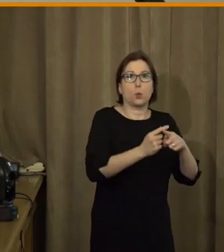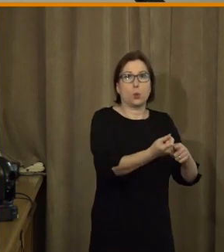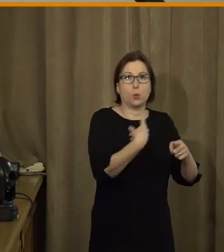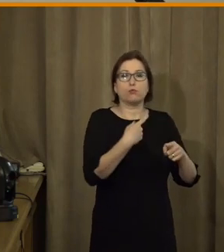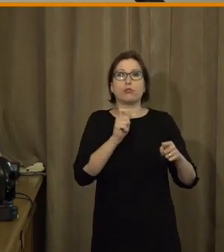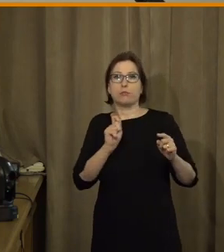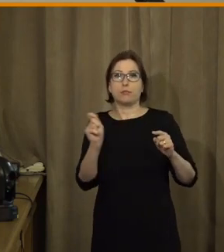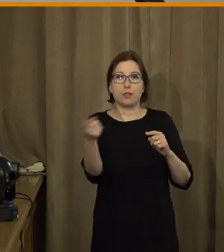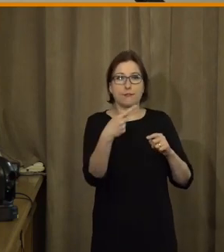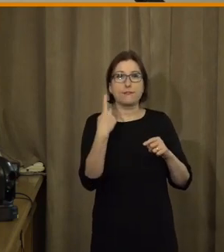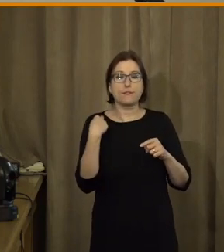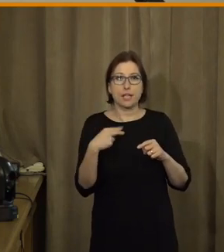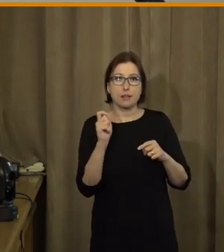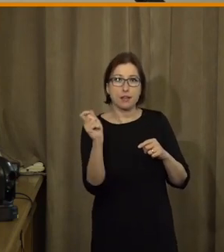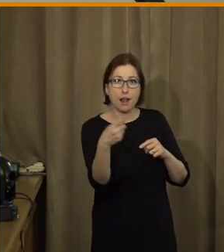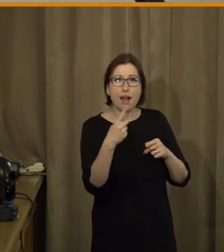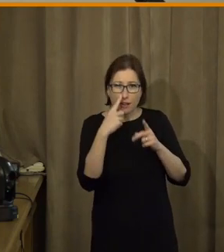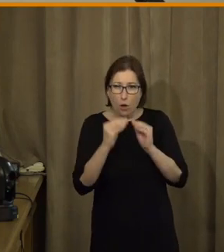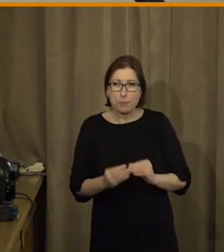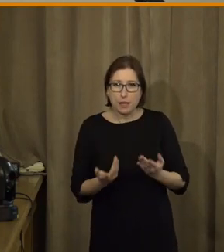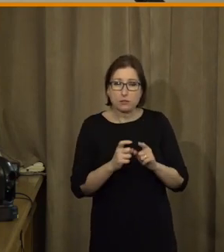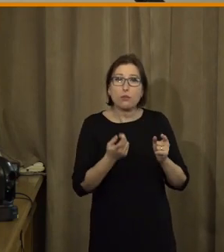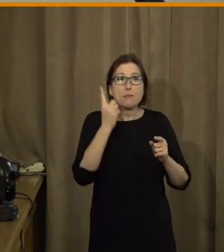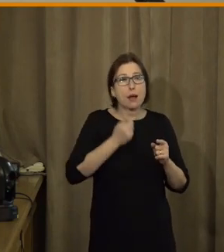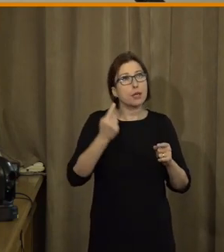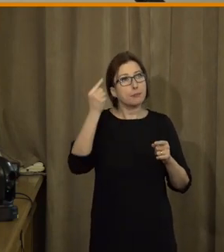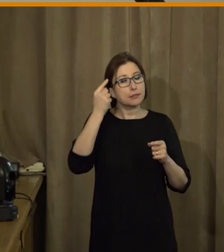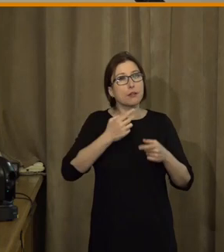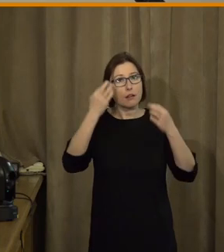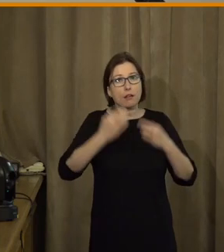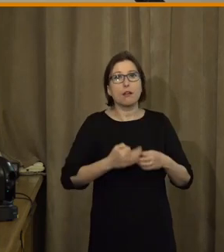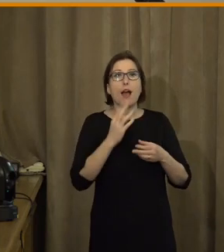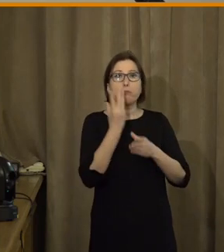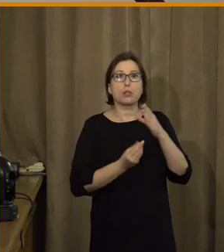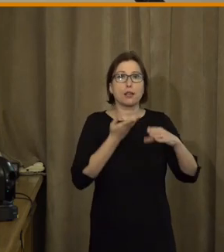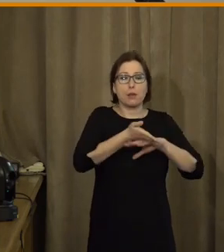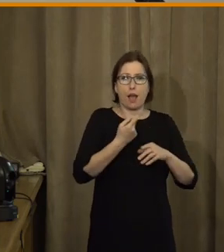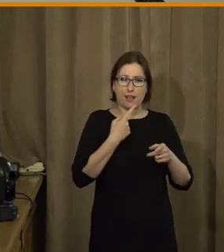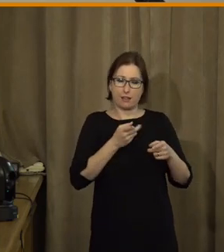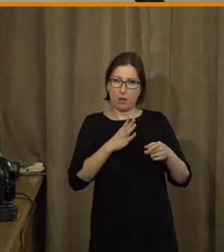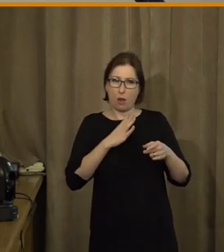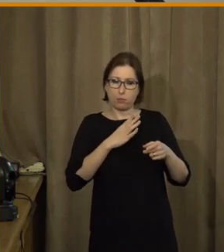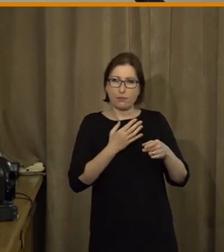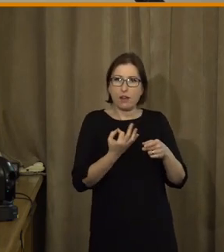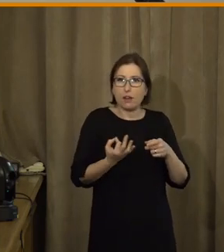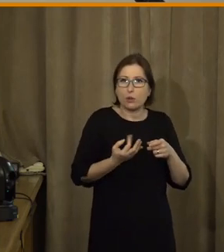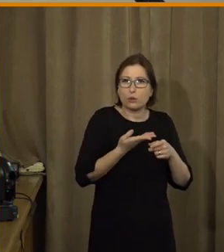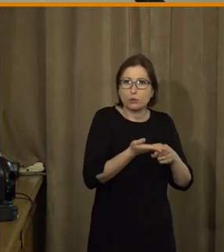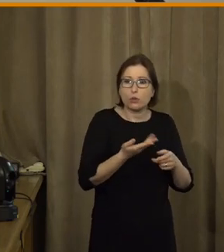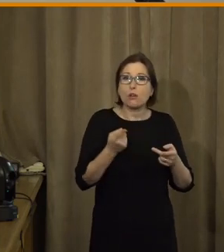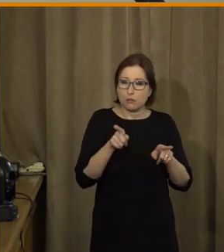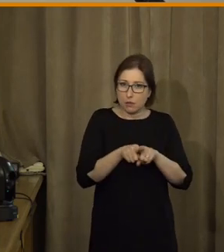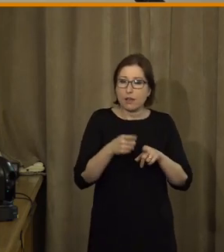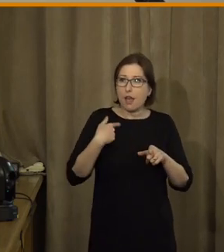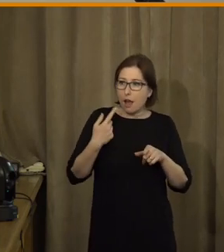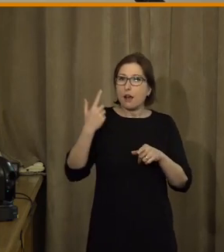komplikace, kterou ačkoliv já pracuji s digitálními technologiemi myslím celkem obstojně, tak i tady jsem